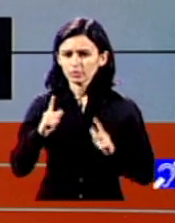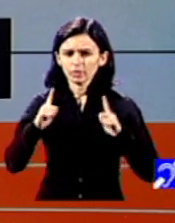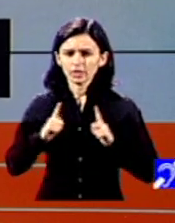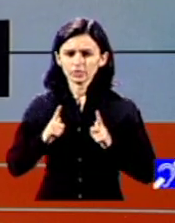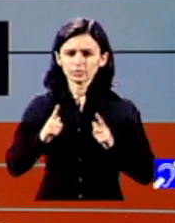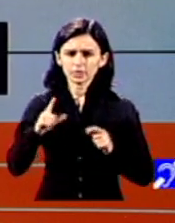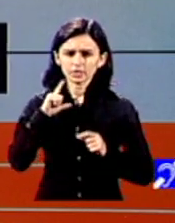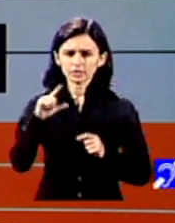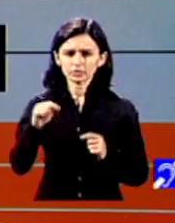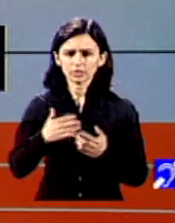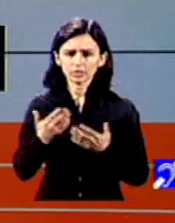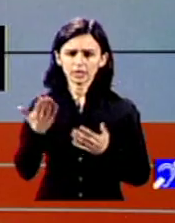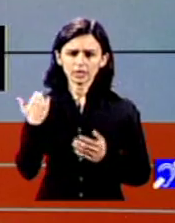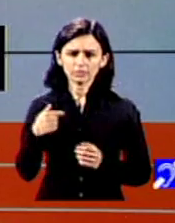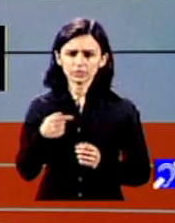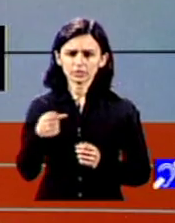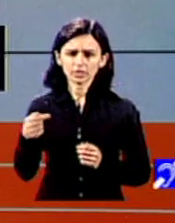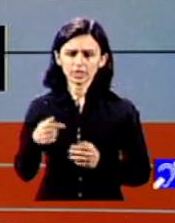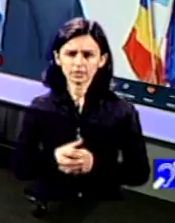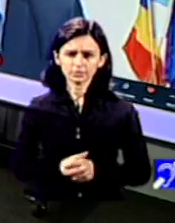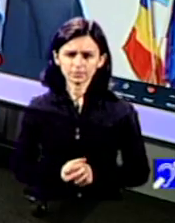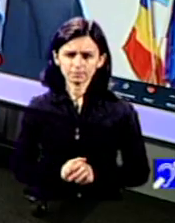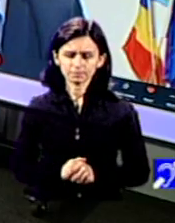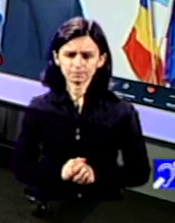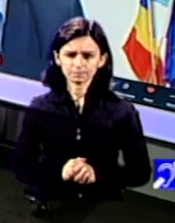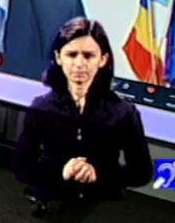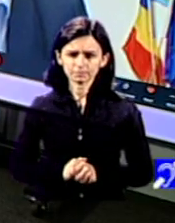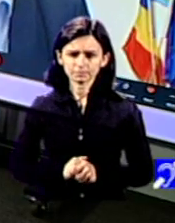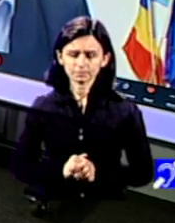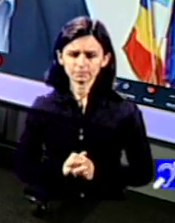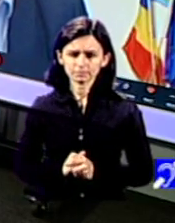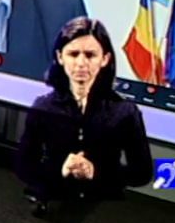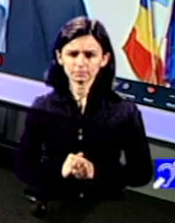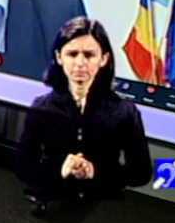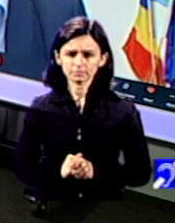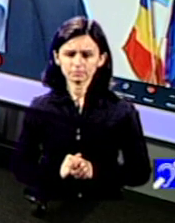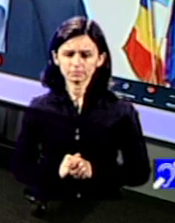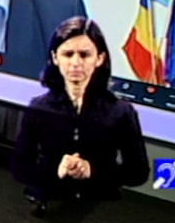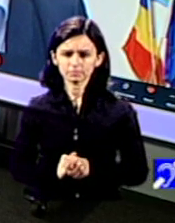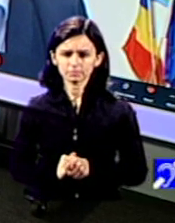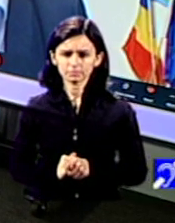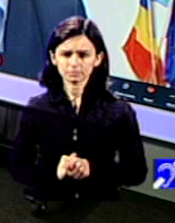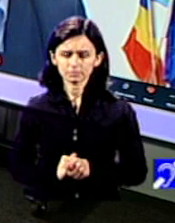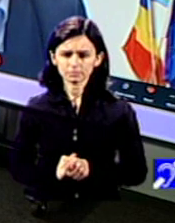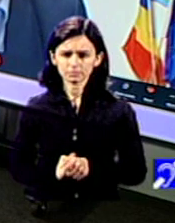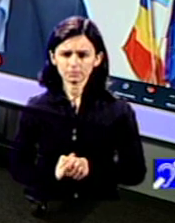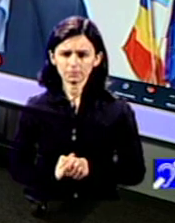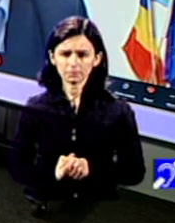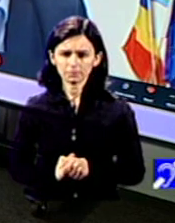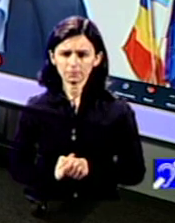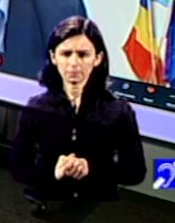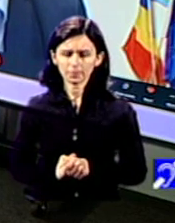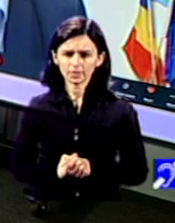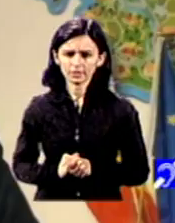rezultat care s-a dovedit ulterior a fi negativ da speța pe care o scoateți în evidență iarăși